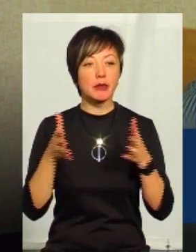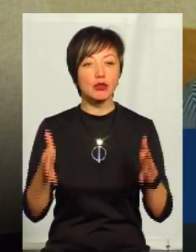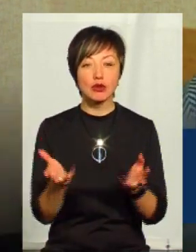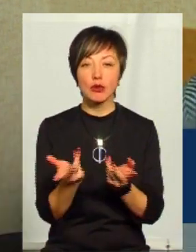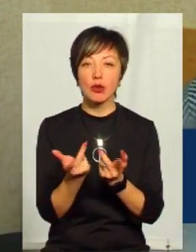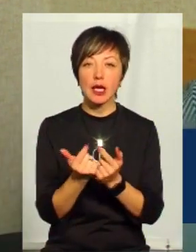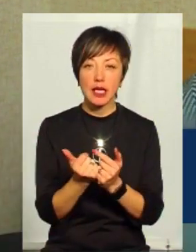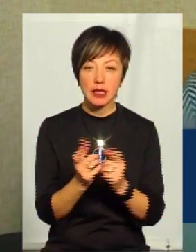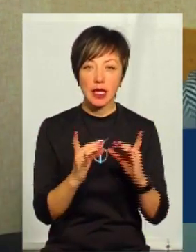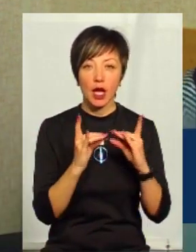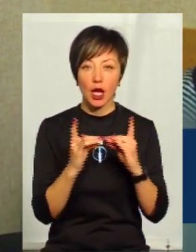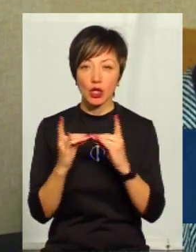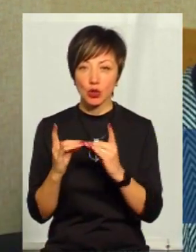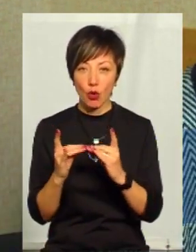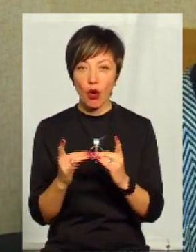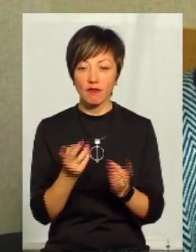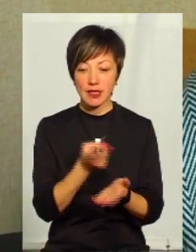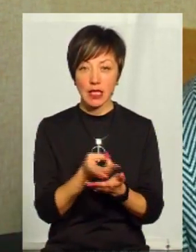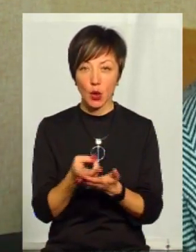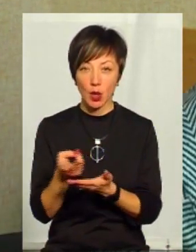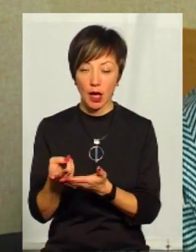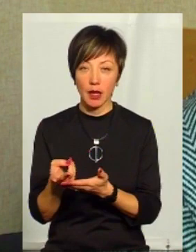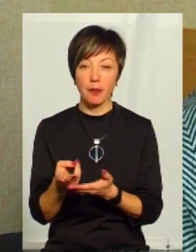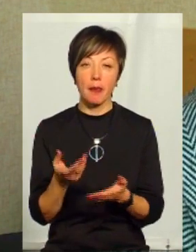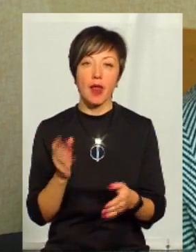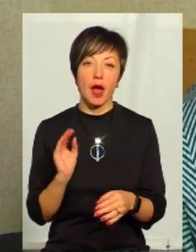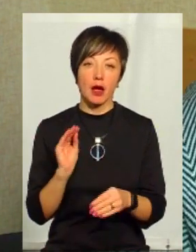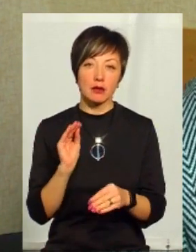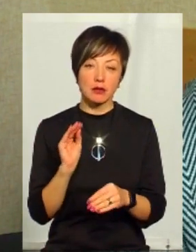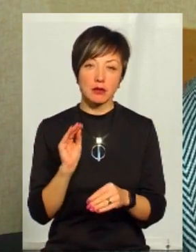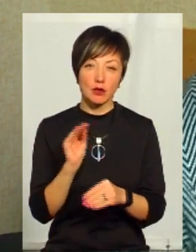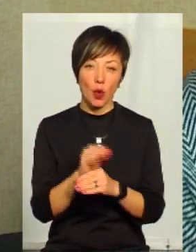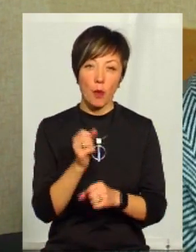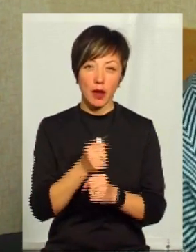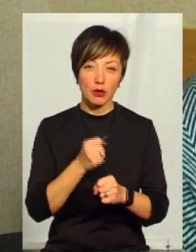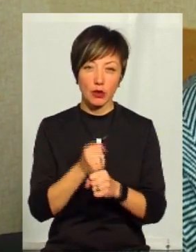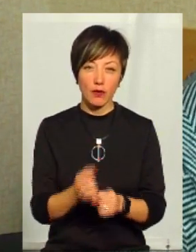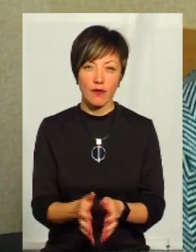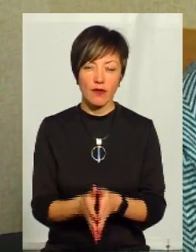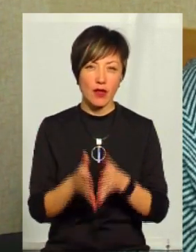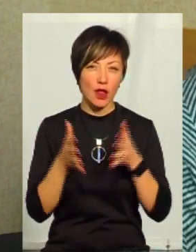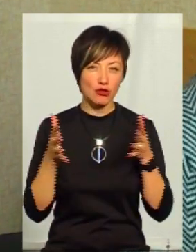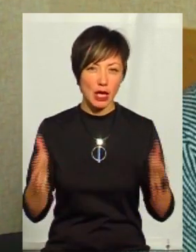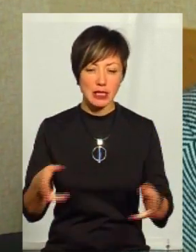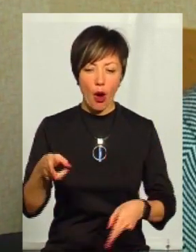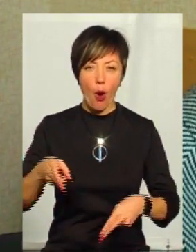ліжок в стаціонарі, допрацьовуються величезні операційні,